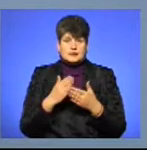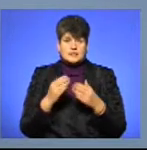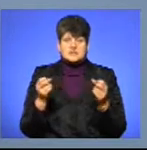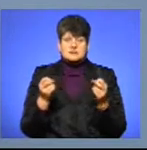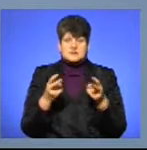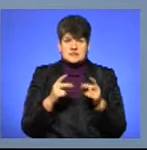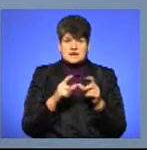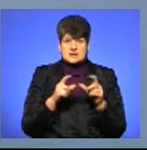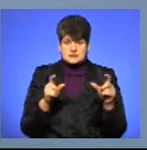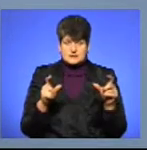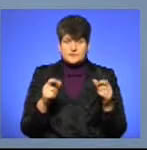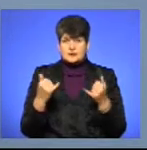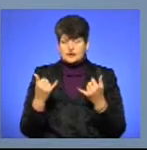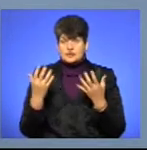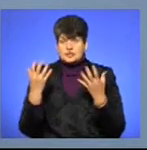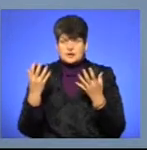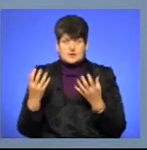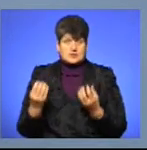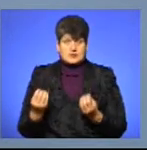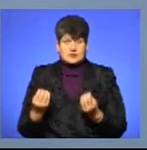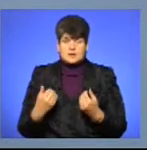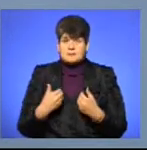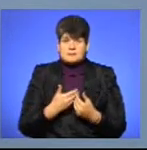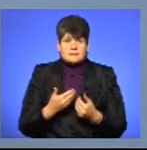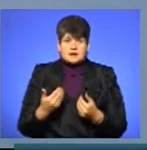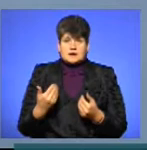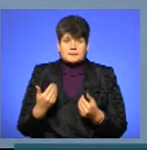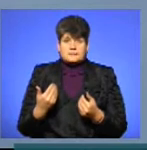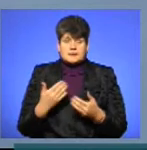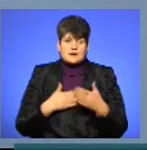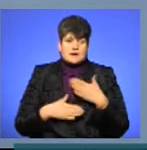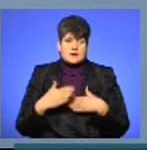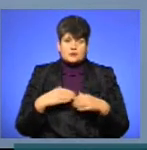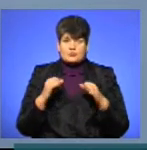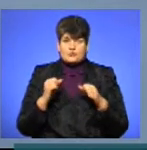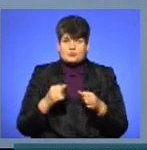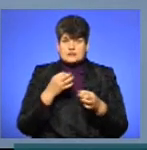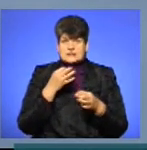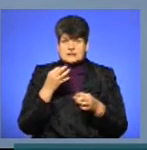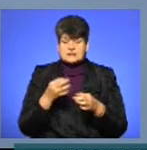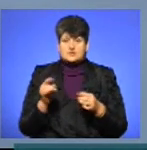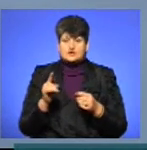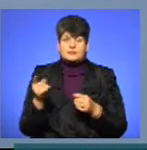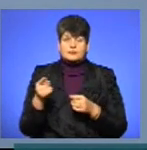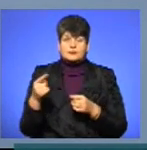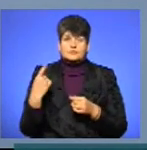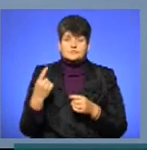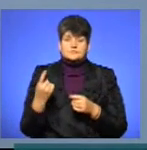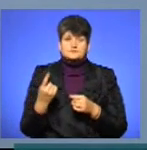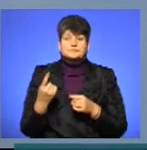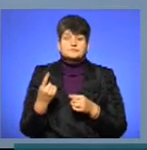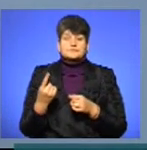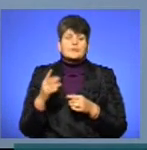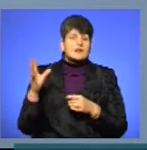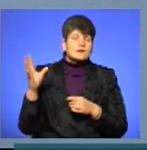і спеціальні заклади. І на сьогоднішній день ми радо можемо сказати, що на Тернопільщині, як і